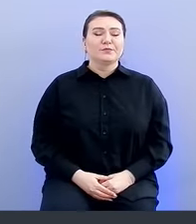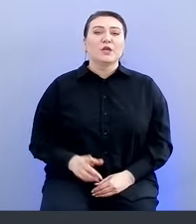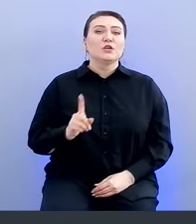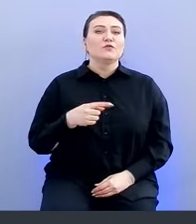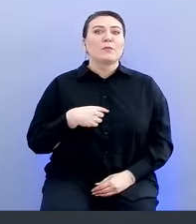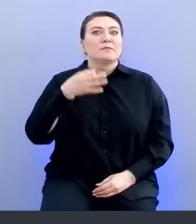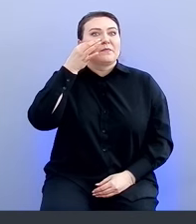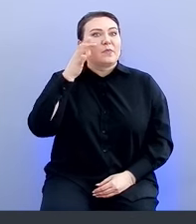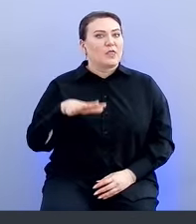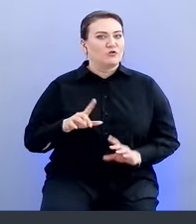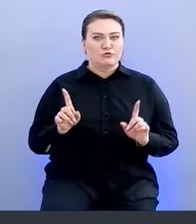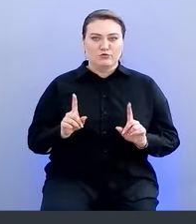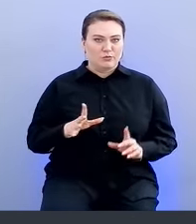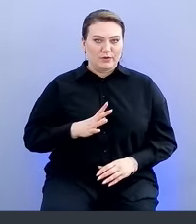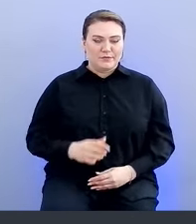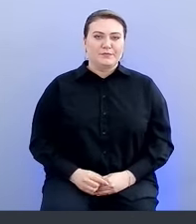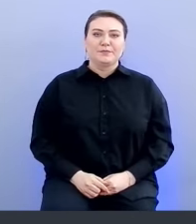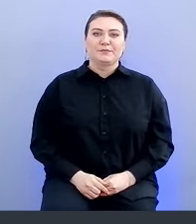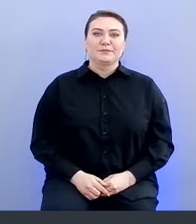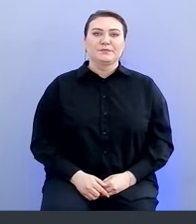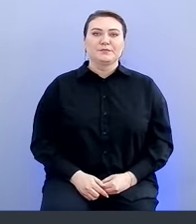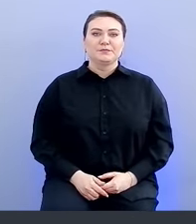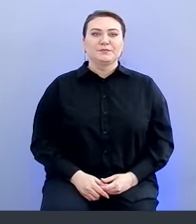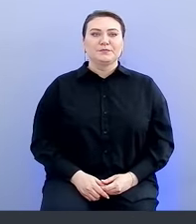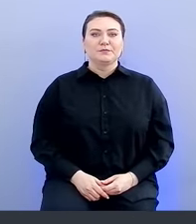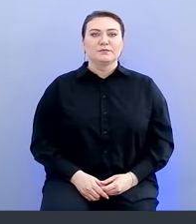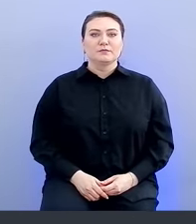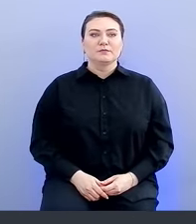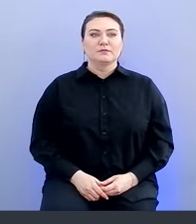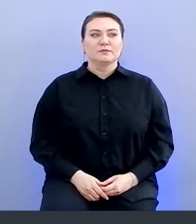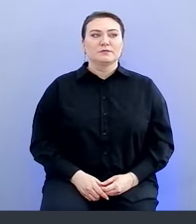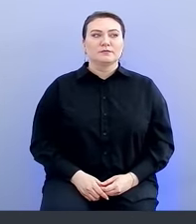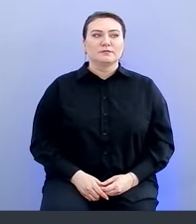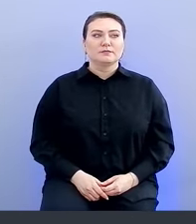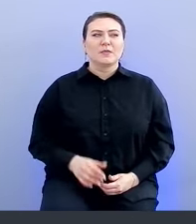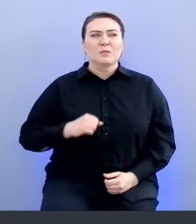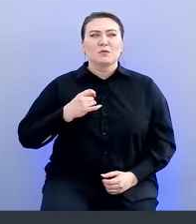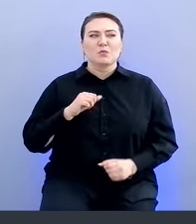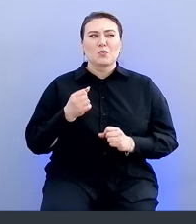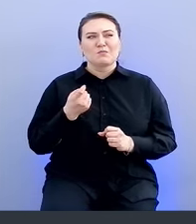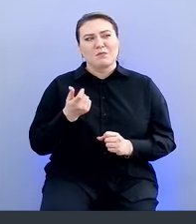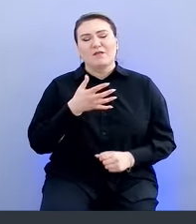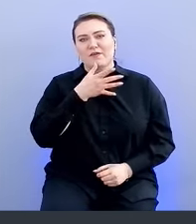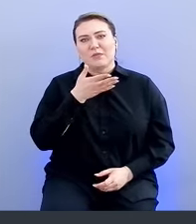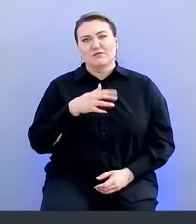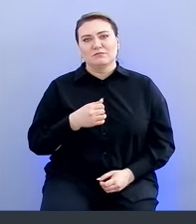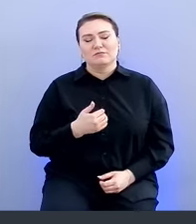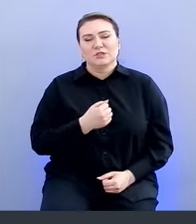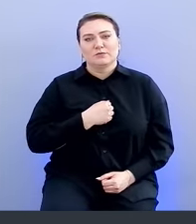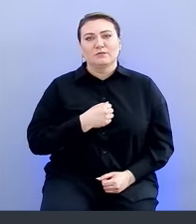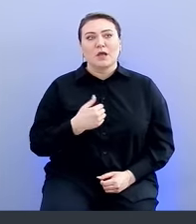Чего мы не ожидали? Так, я постараюсь еще ускориться, очень у нас мало времени. Первое, мы не ожидали просто